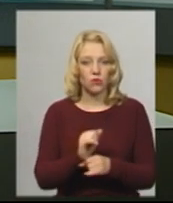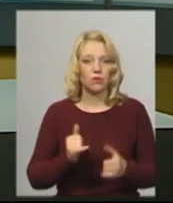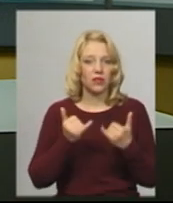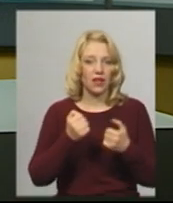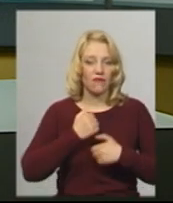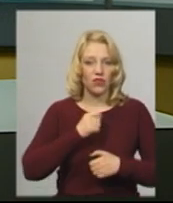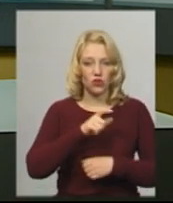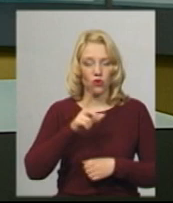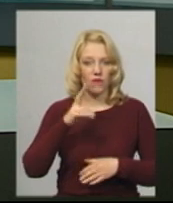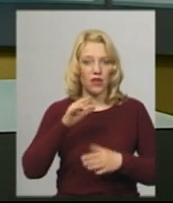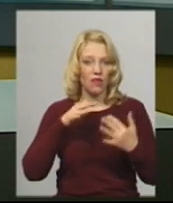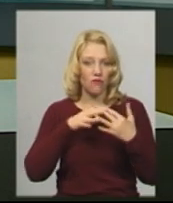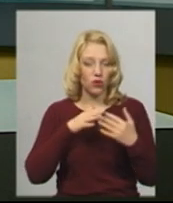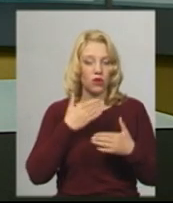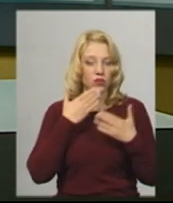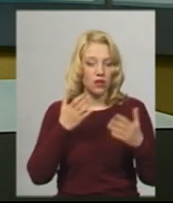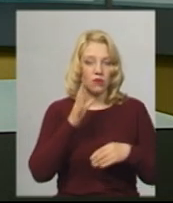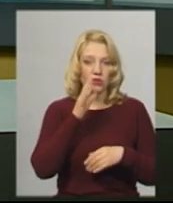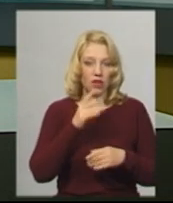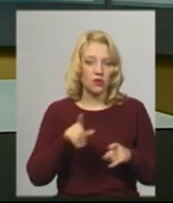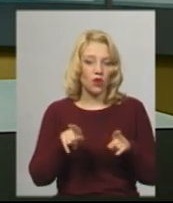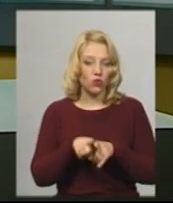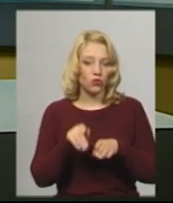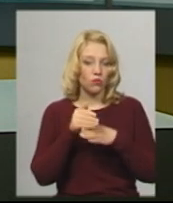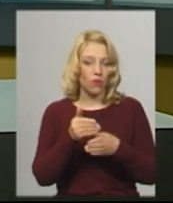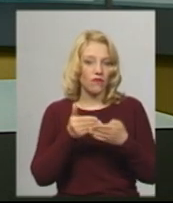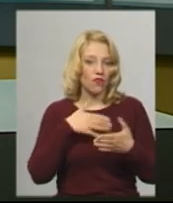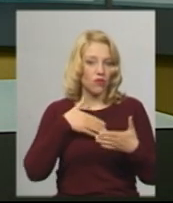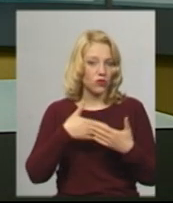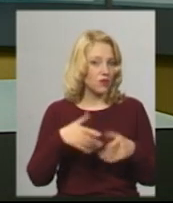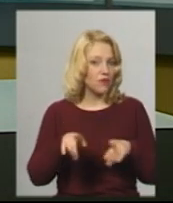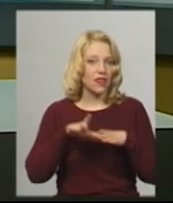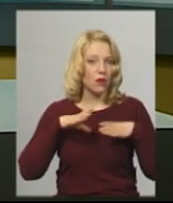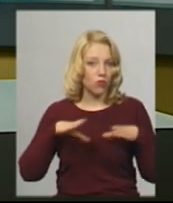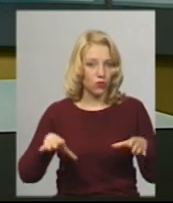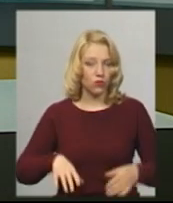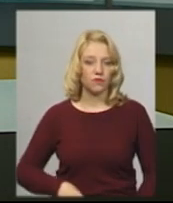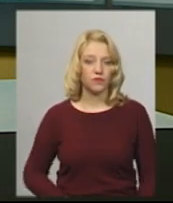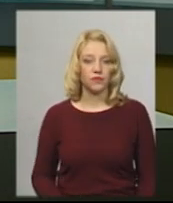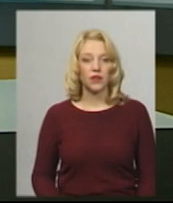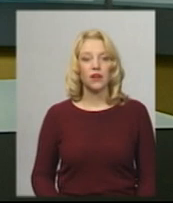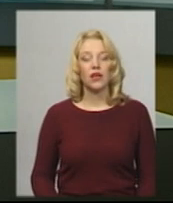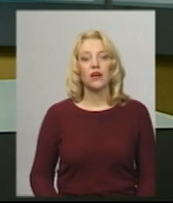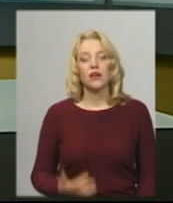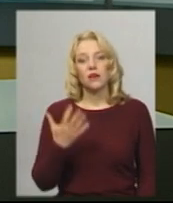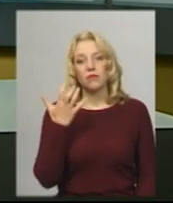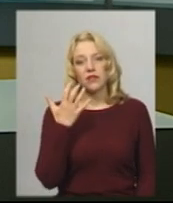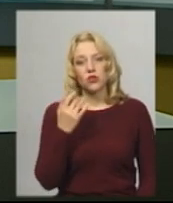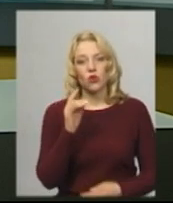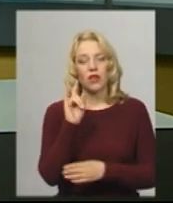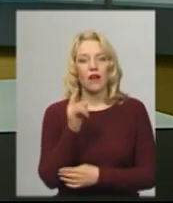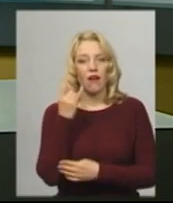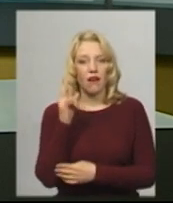на фронт. Останнім часом такої допомоги від волонтерів краю не надходило. Більше 500 ляльок